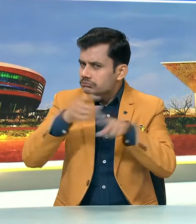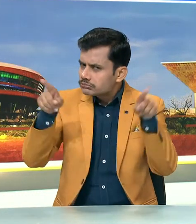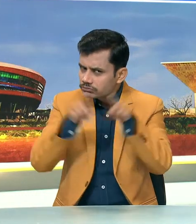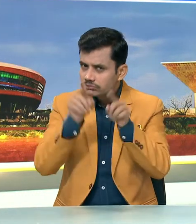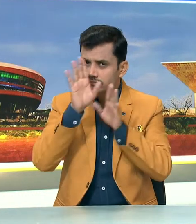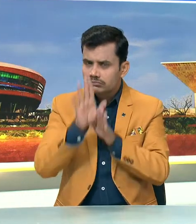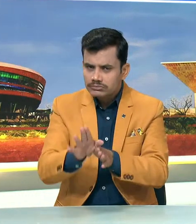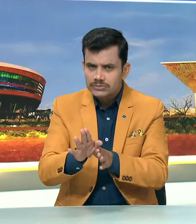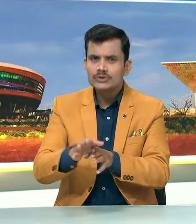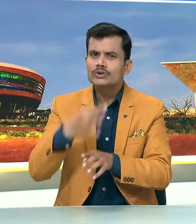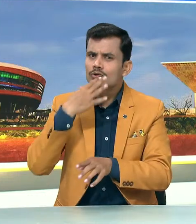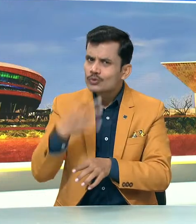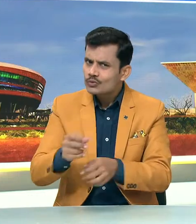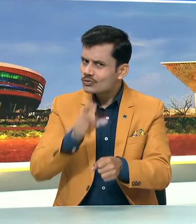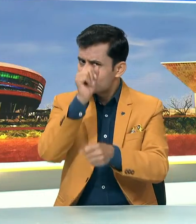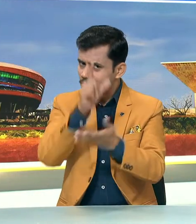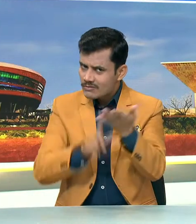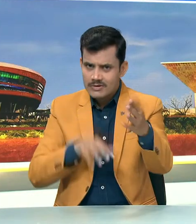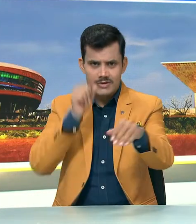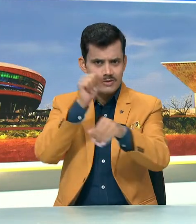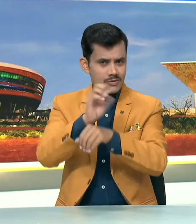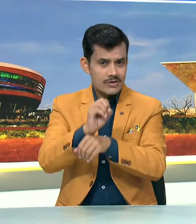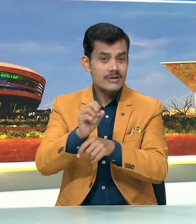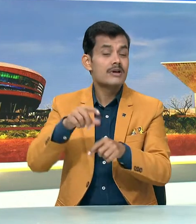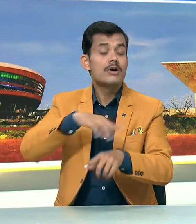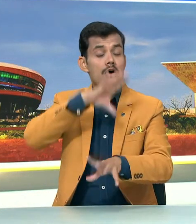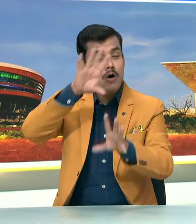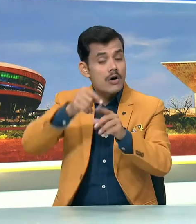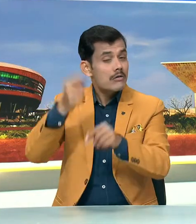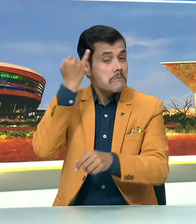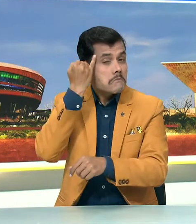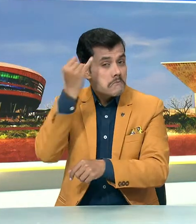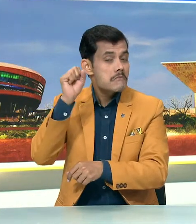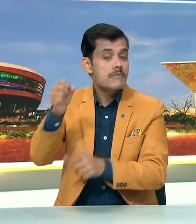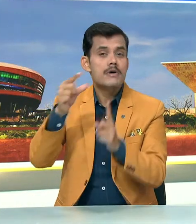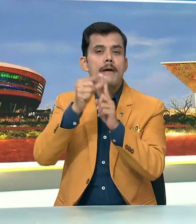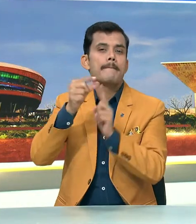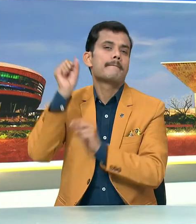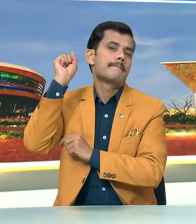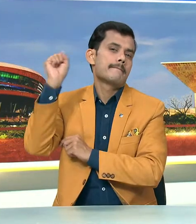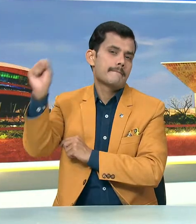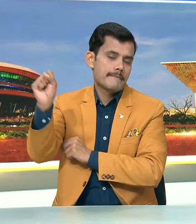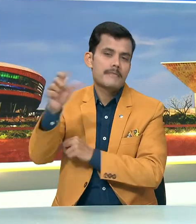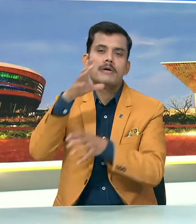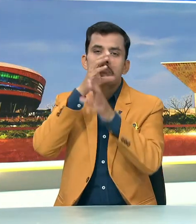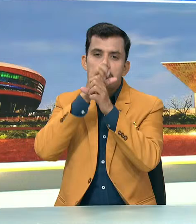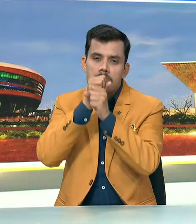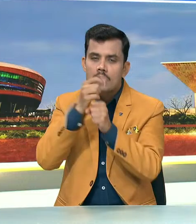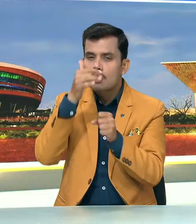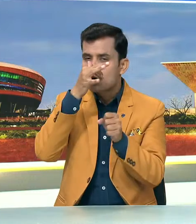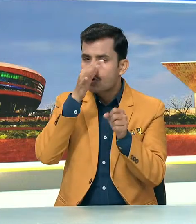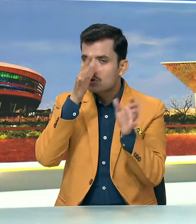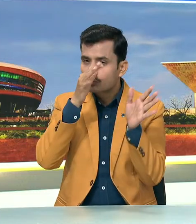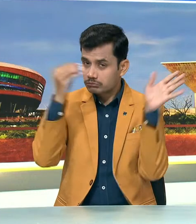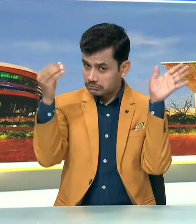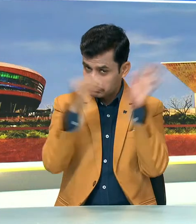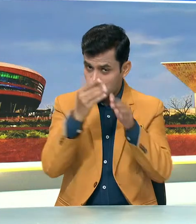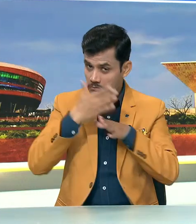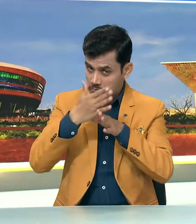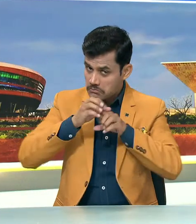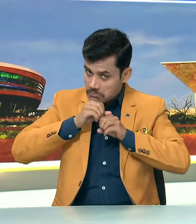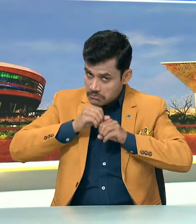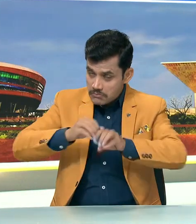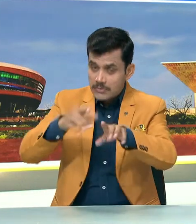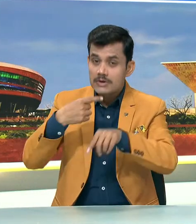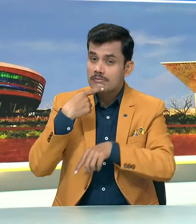ये कोई ग्यापन नहीं है ये पाकिस्तान की खुफिया एजेंसी द्वारा फैलाया गया एक जूट है उन्होंने जोर देकर कहा